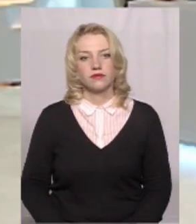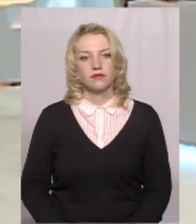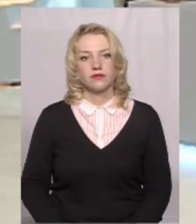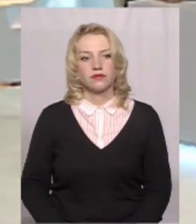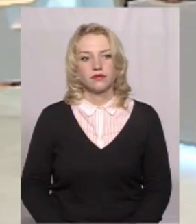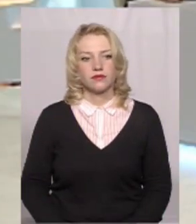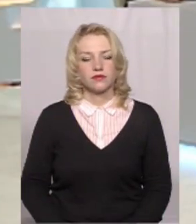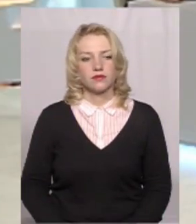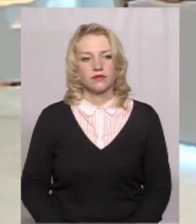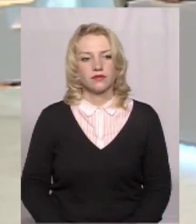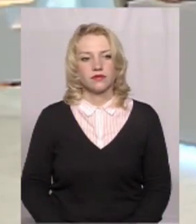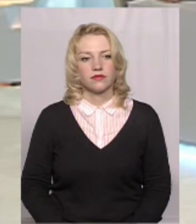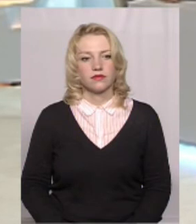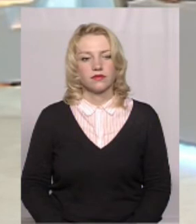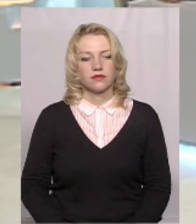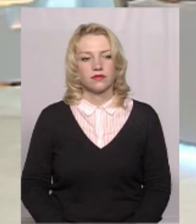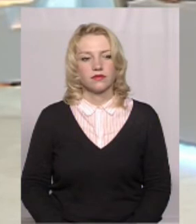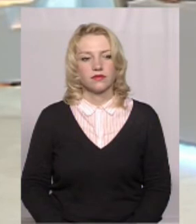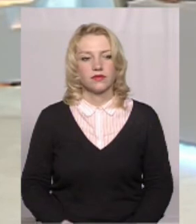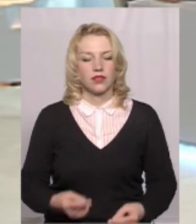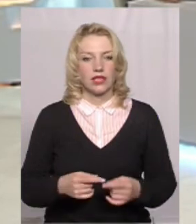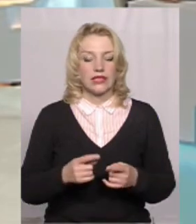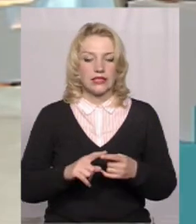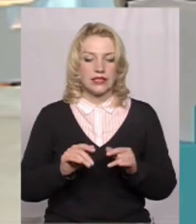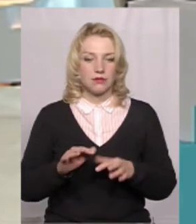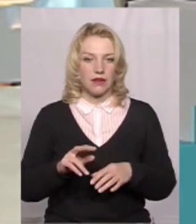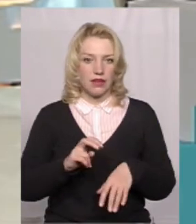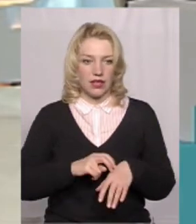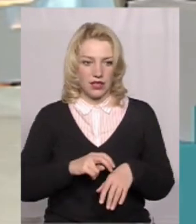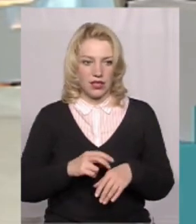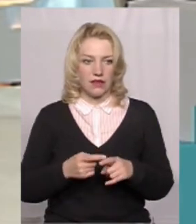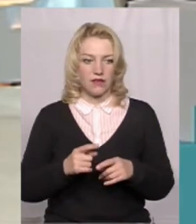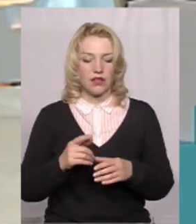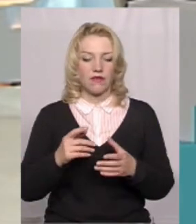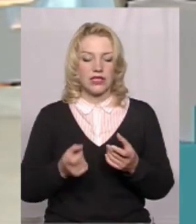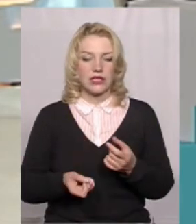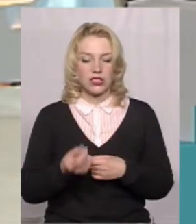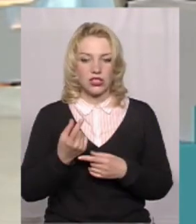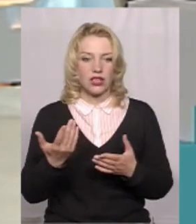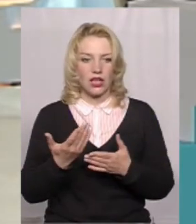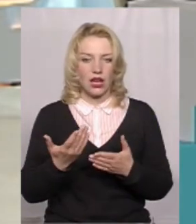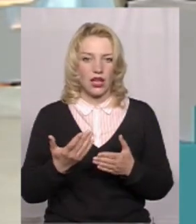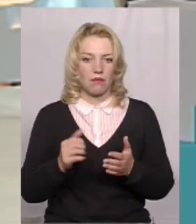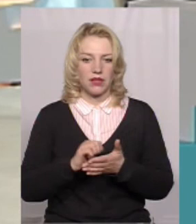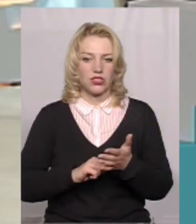Напевно, це справа лікарів, так, визначати, яка причина цього